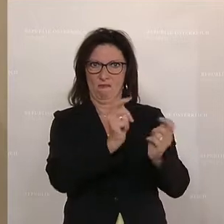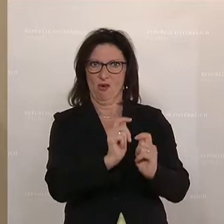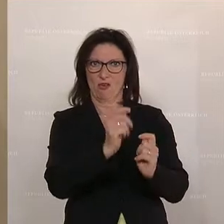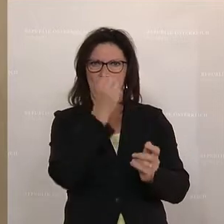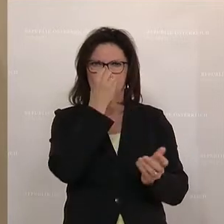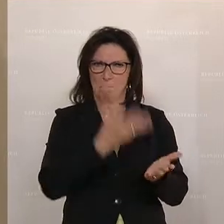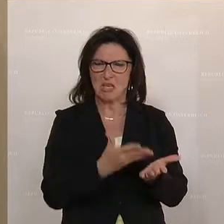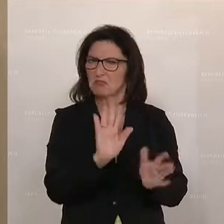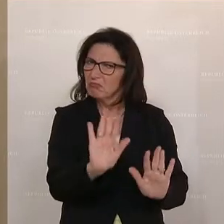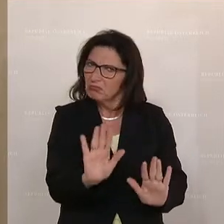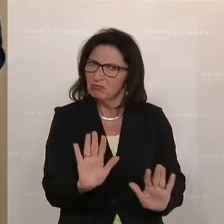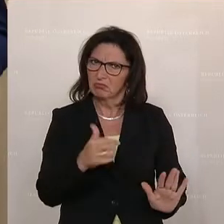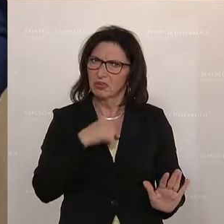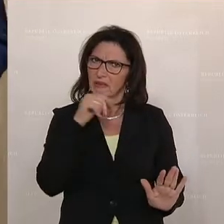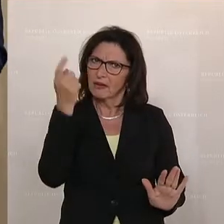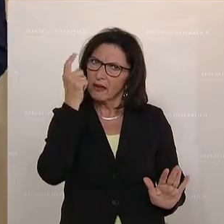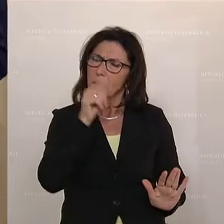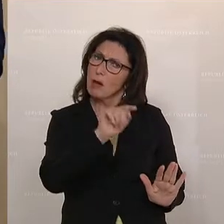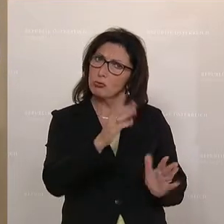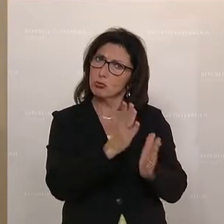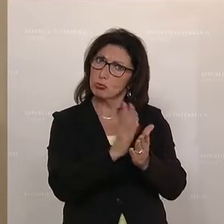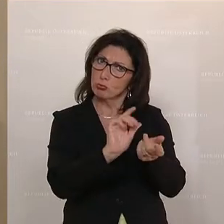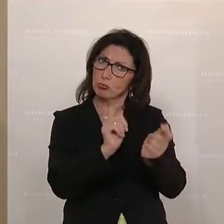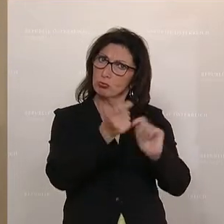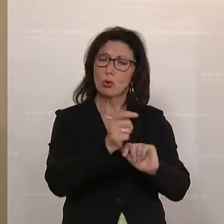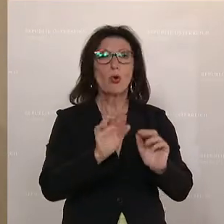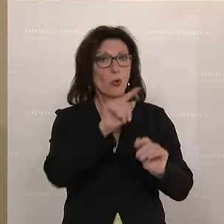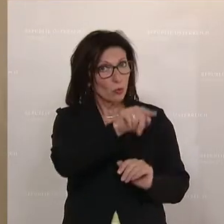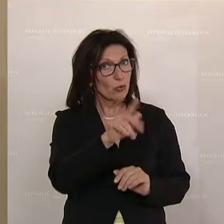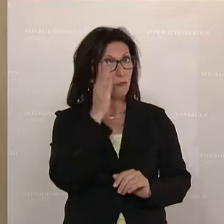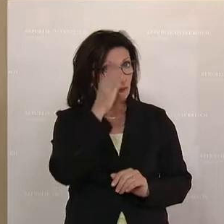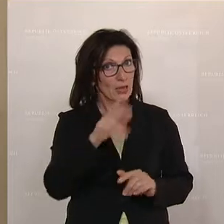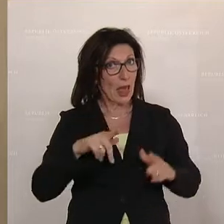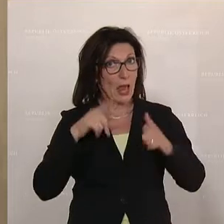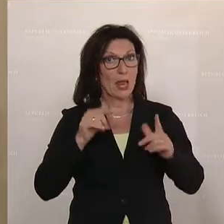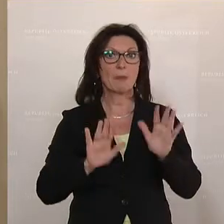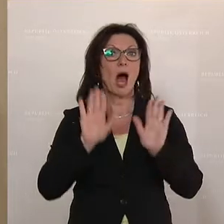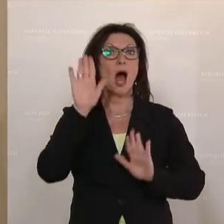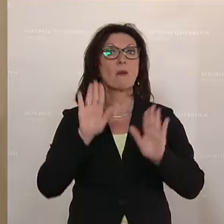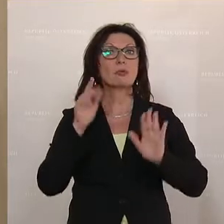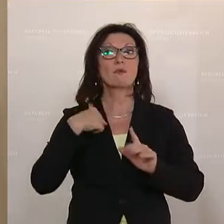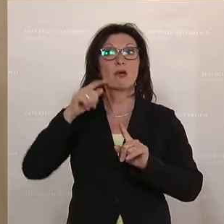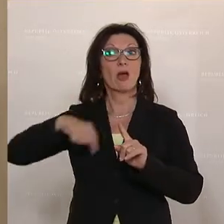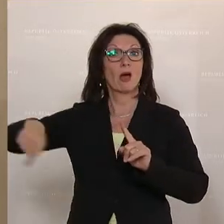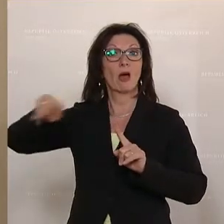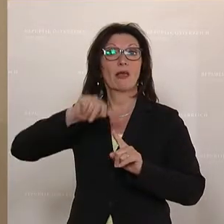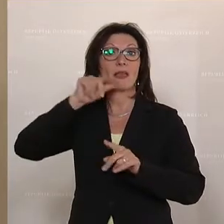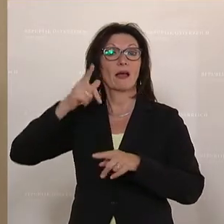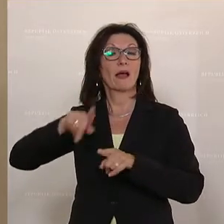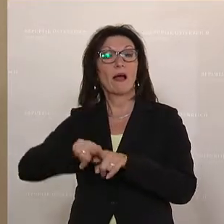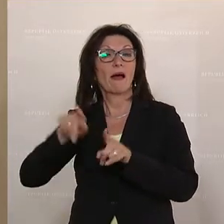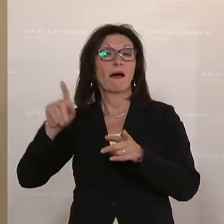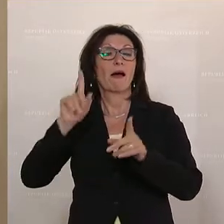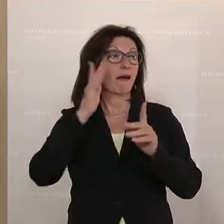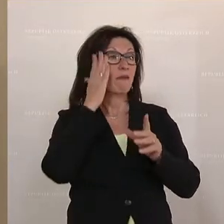haben sich da bewegt in gewissen Punkten und Sie werden das auch sehen bei unserem Abstimmungsverhalten, das differenziert ausfallen wird, dass wir einigen Bereichen auch zustimmen